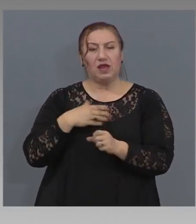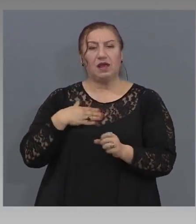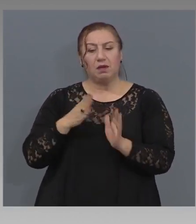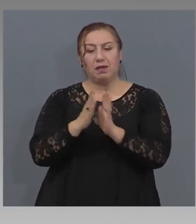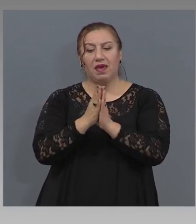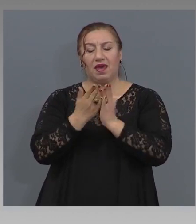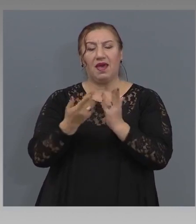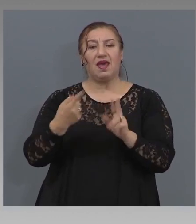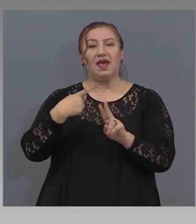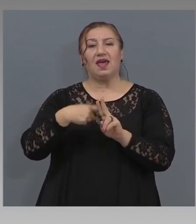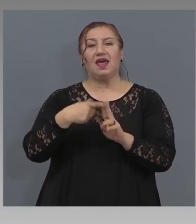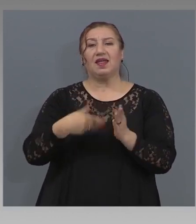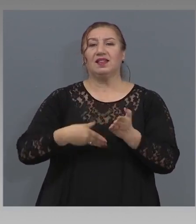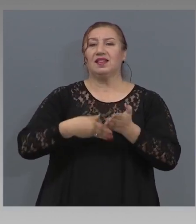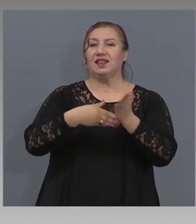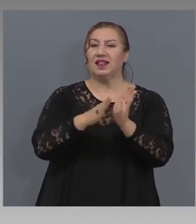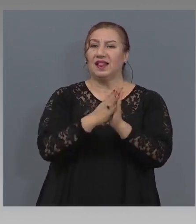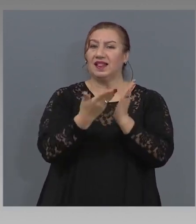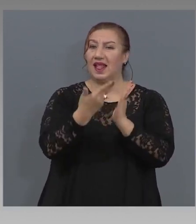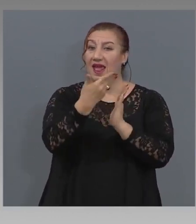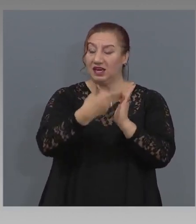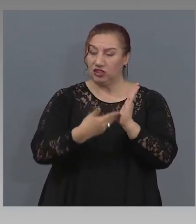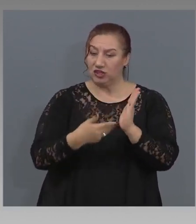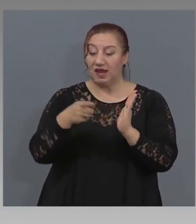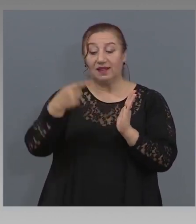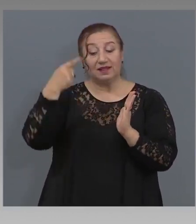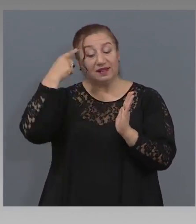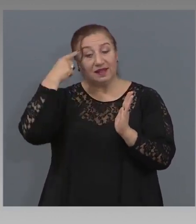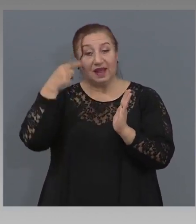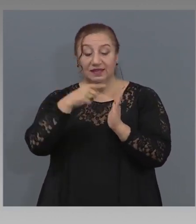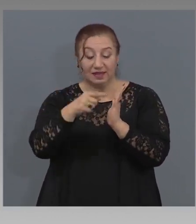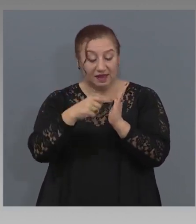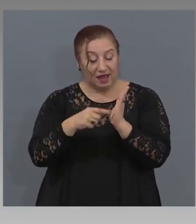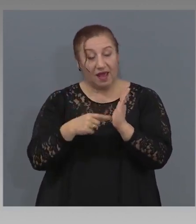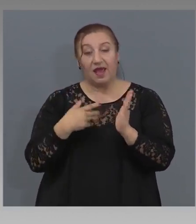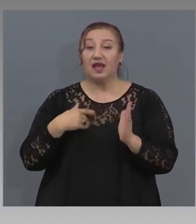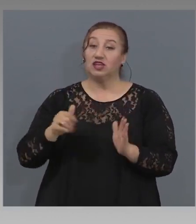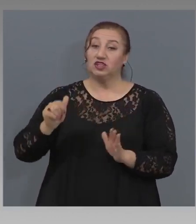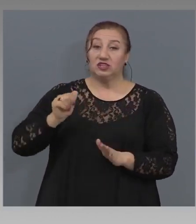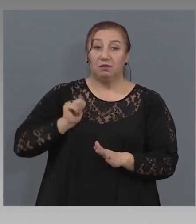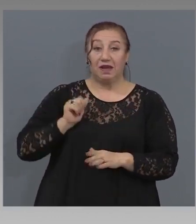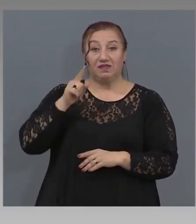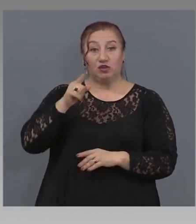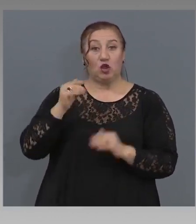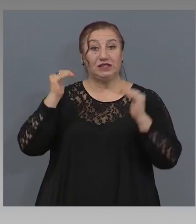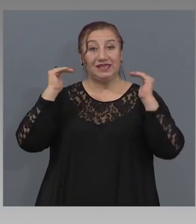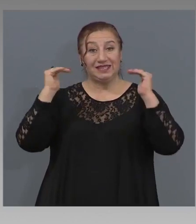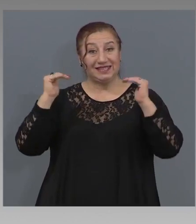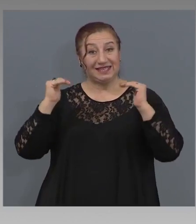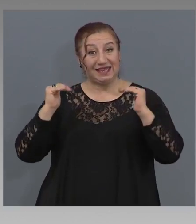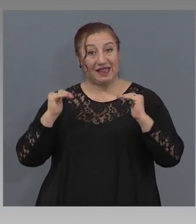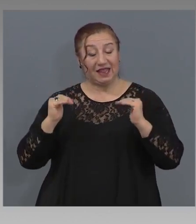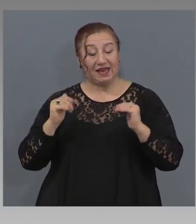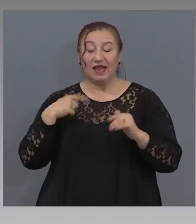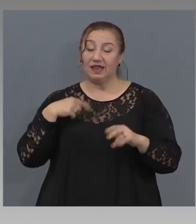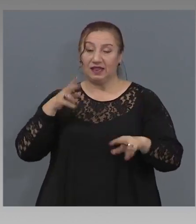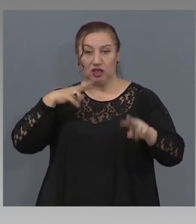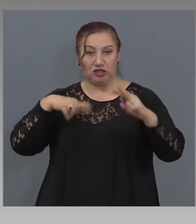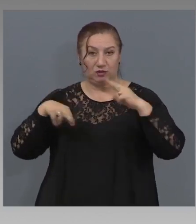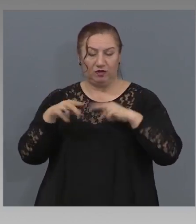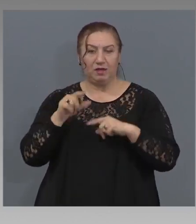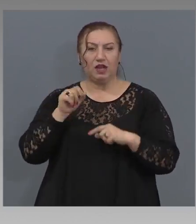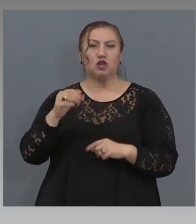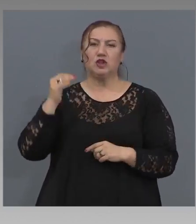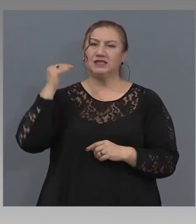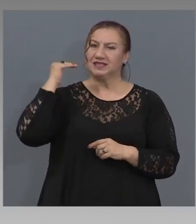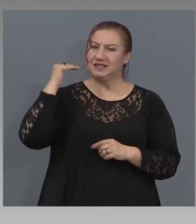предоставен. Те ще знаят с какво се съгласяват. Съгласяват се, разпазват този стандарт и ние ще ги проверяваме дали спазват този стандарт. Този стандарт изцяло